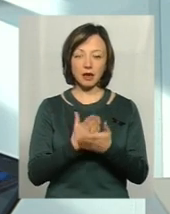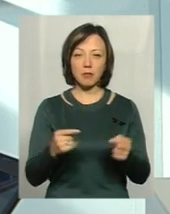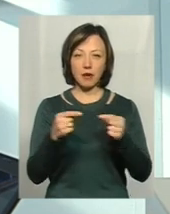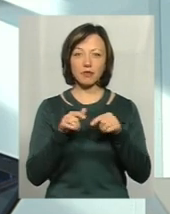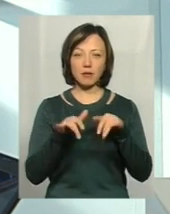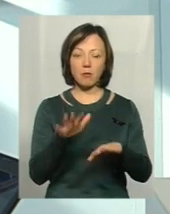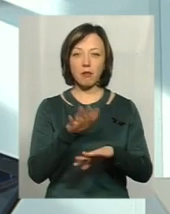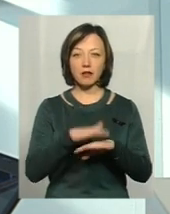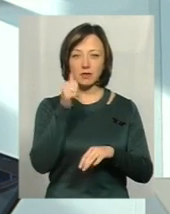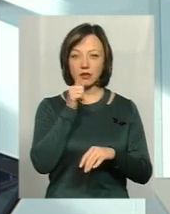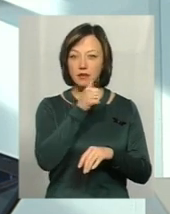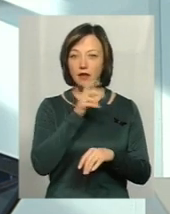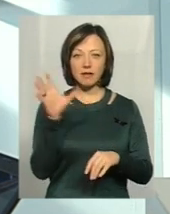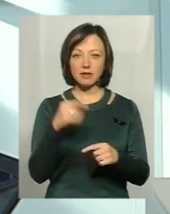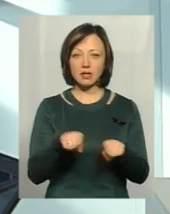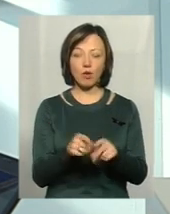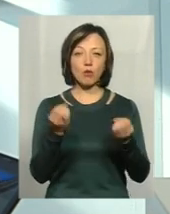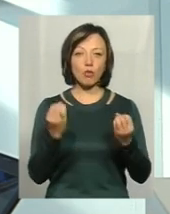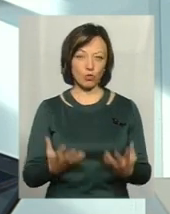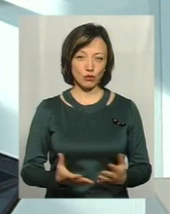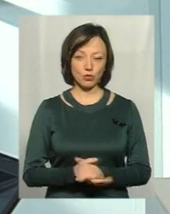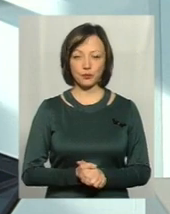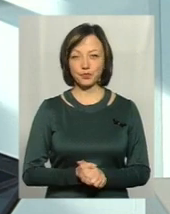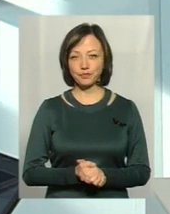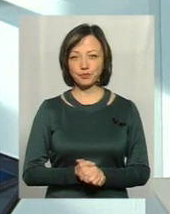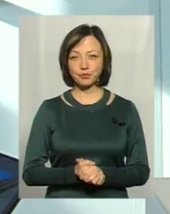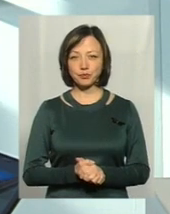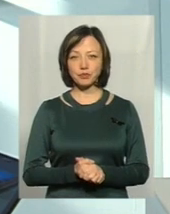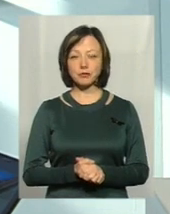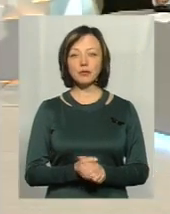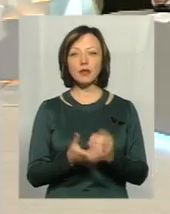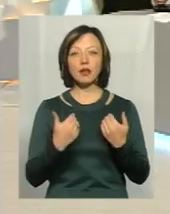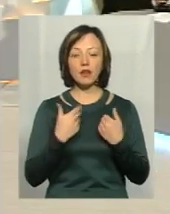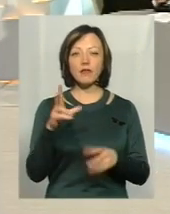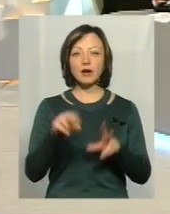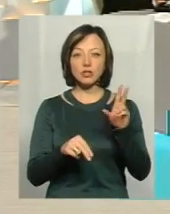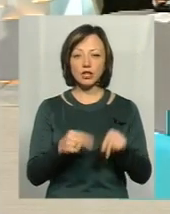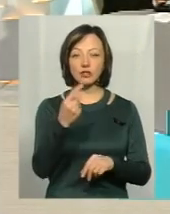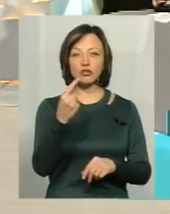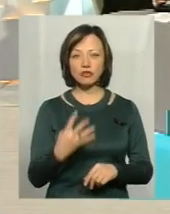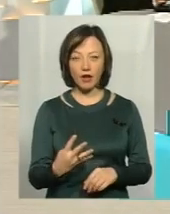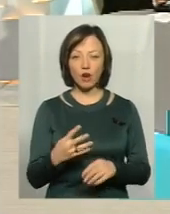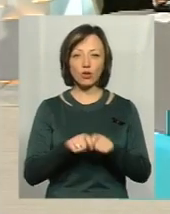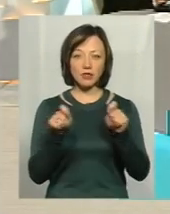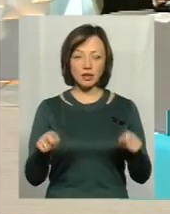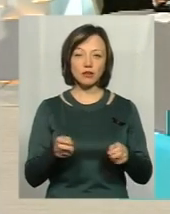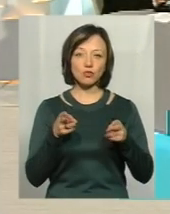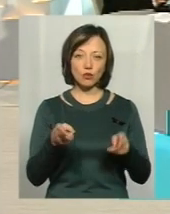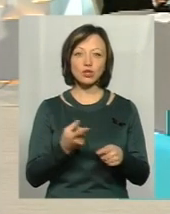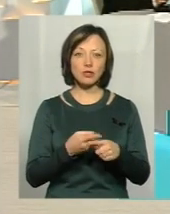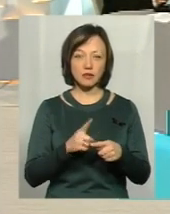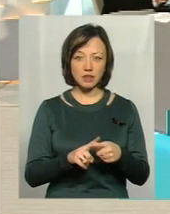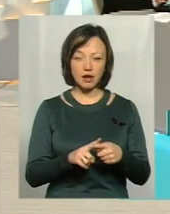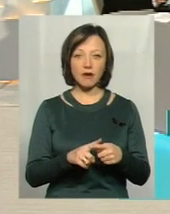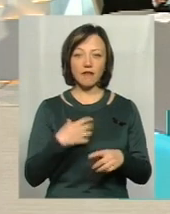оскільки це банківська таємниця, і не все так просто, як може здаватися. Тому я вважаю, що все-таки чверть розкритих злочинів – це досить